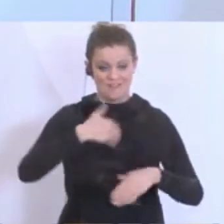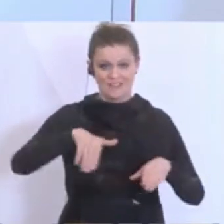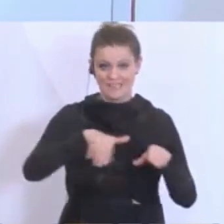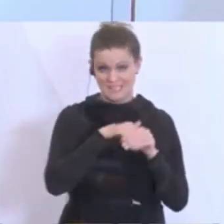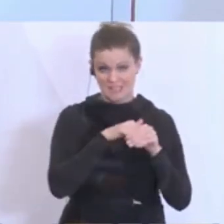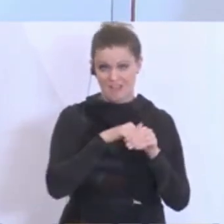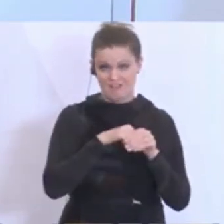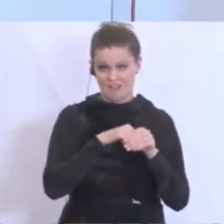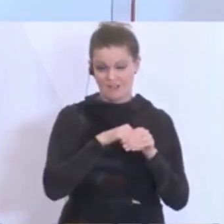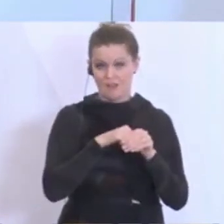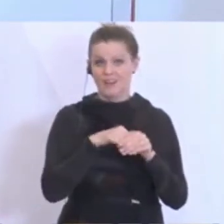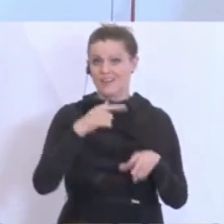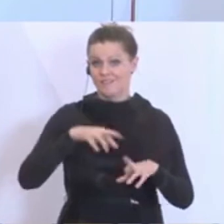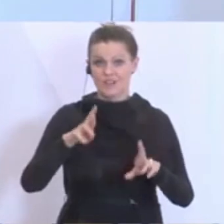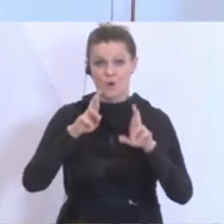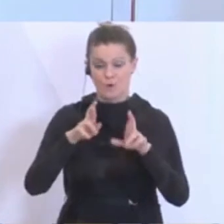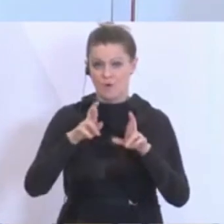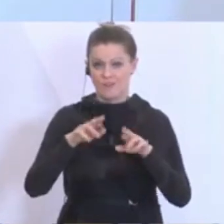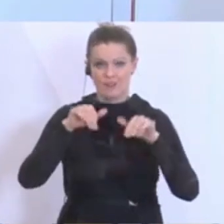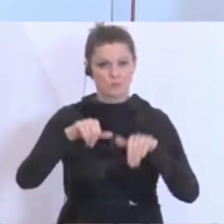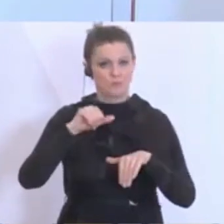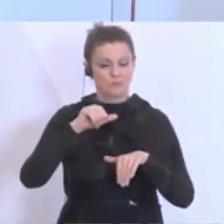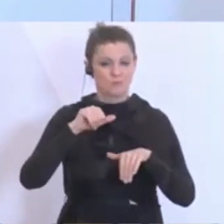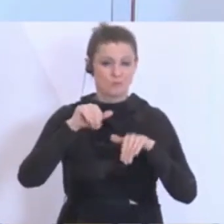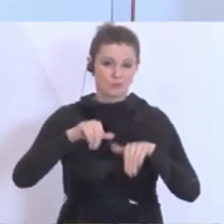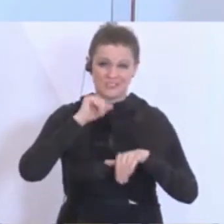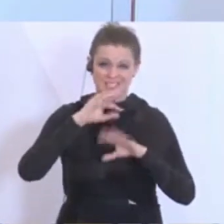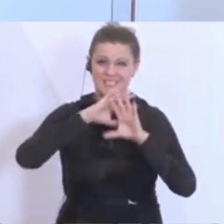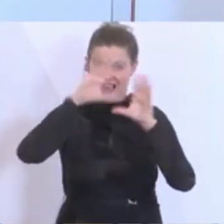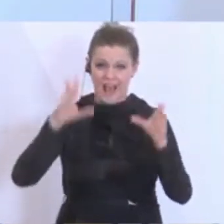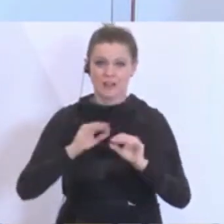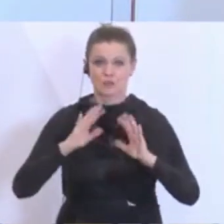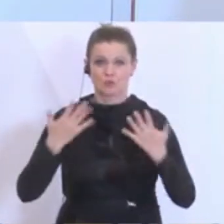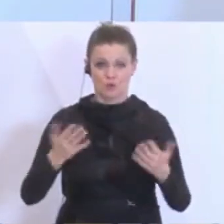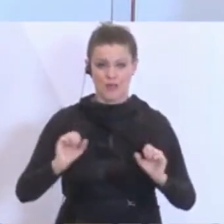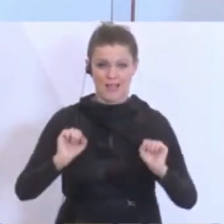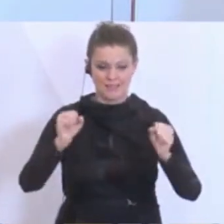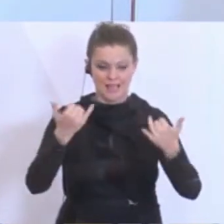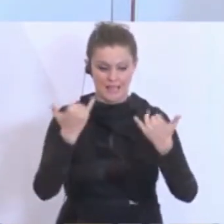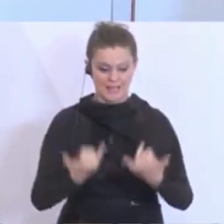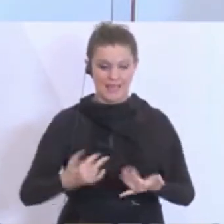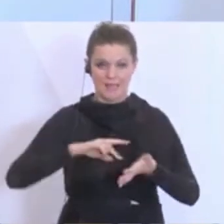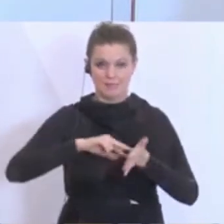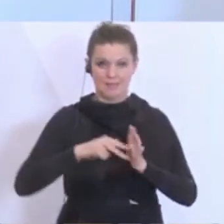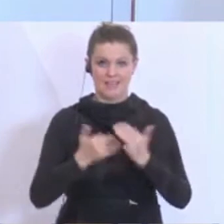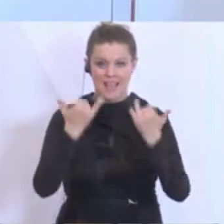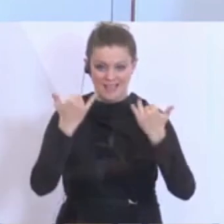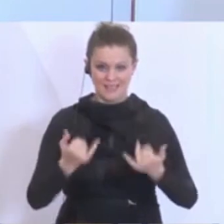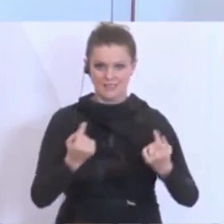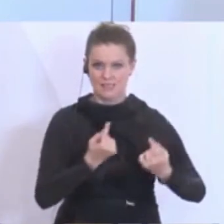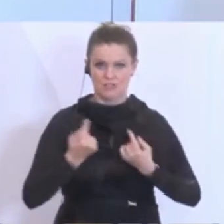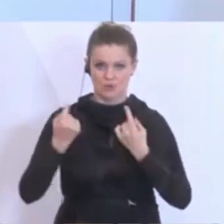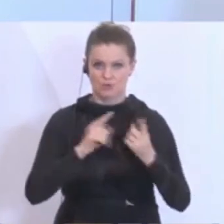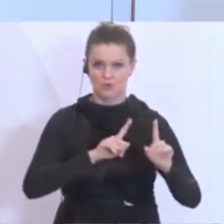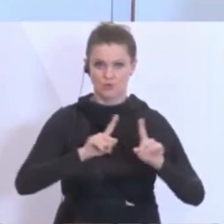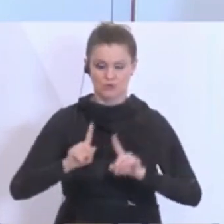und wir hoffen in Wahrheit, dass wir das nicht alles brauchen. Unsere jetzigen Planungen nach den jetzigen Lagen, so wie